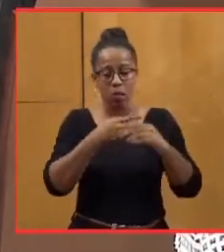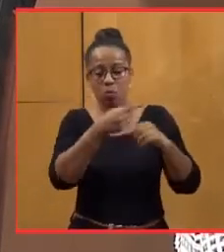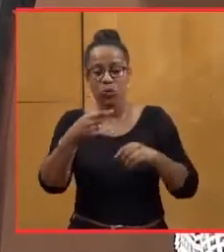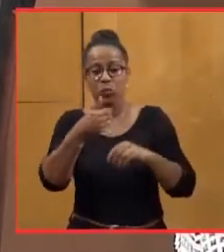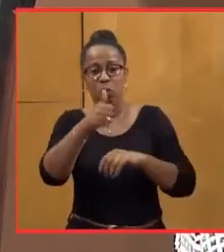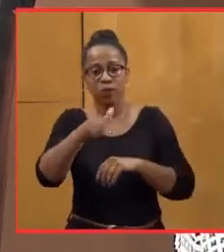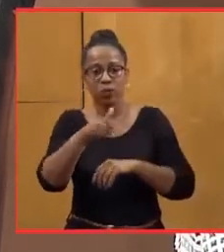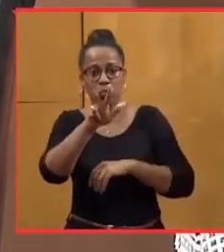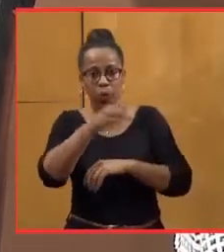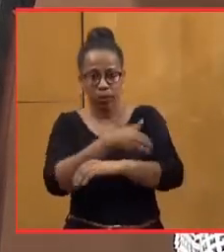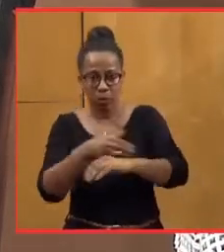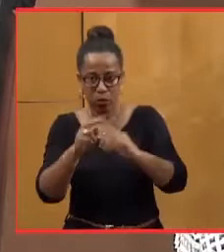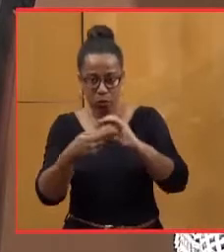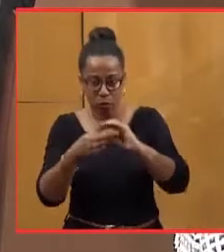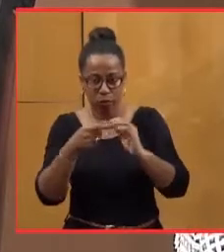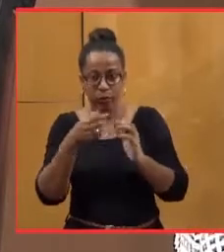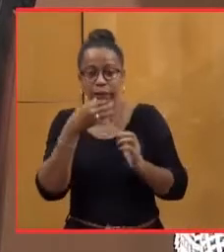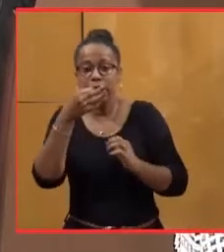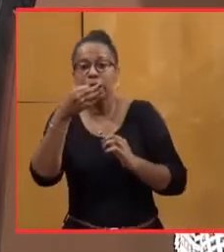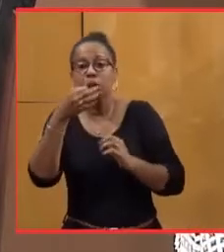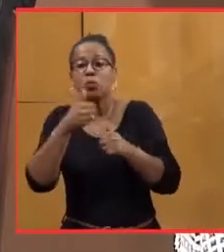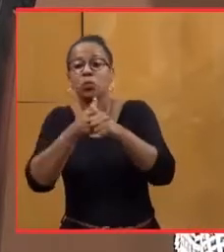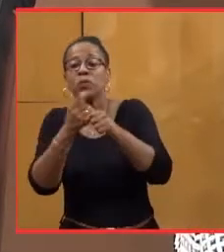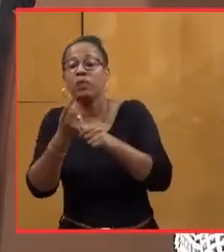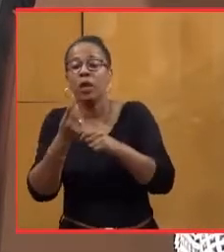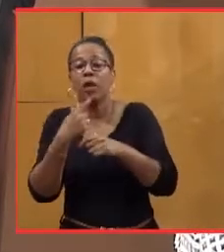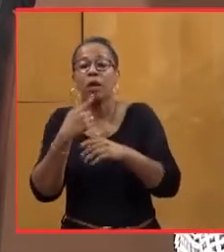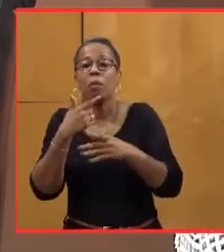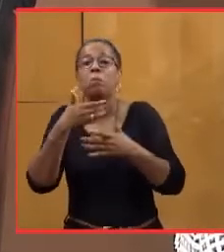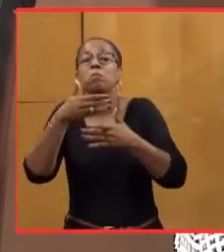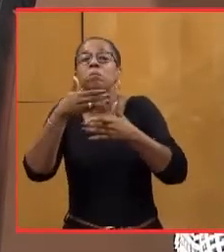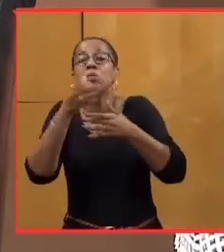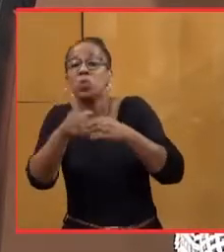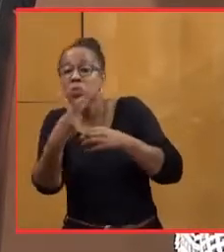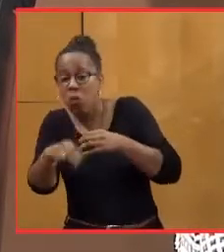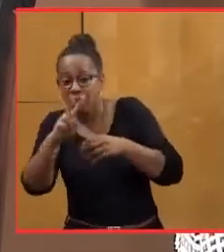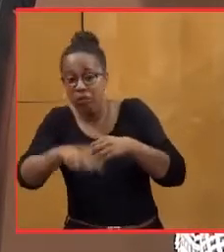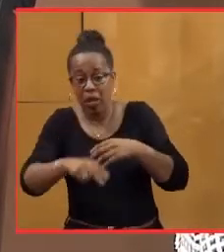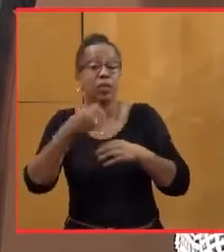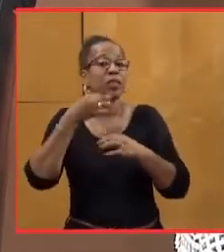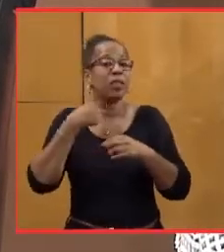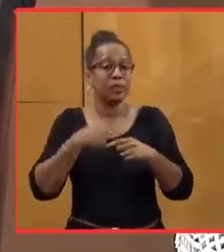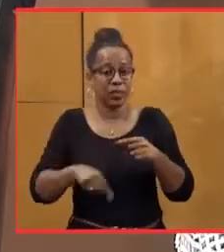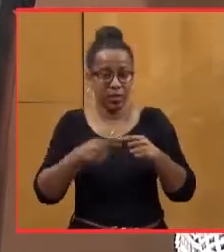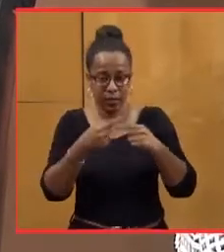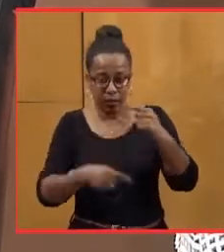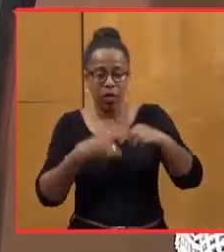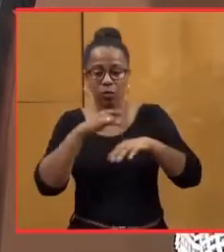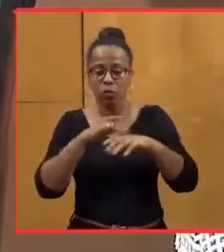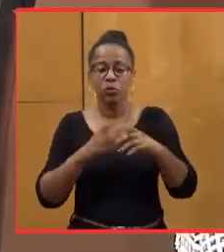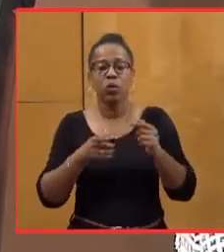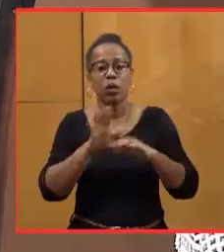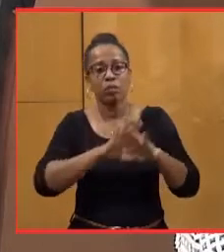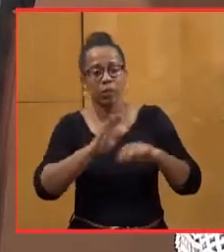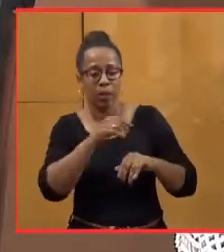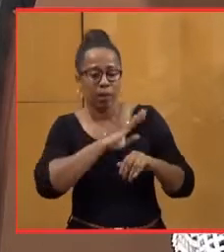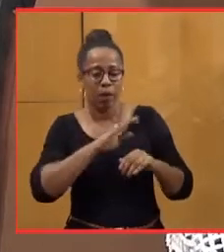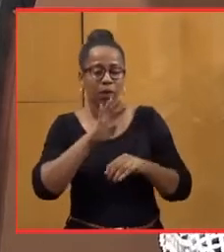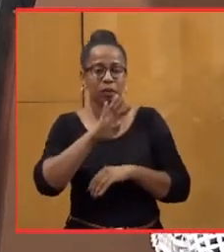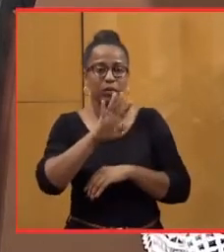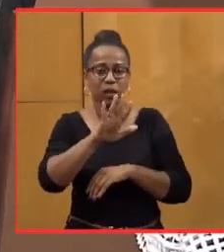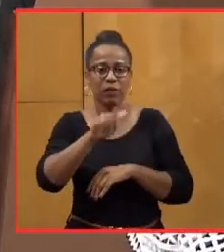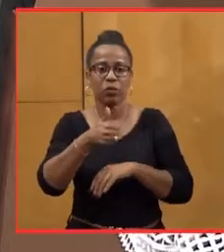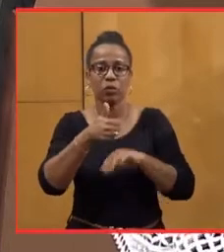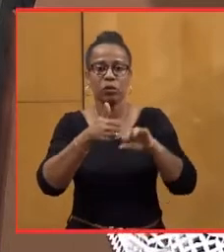d'euros de présumés déficits sont très largement amortis par les 146,5 millions d'euros